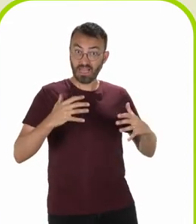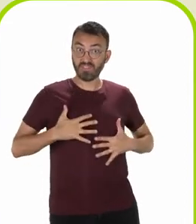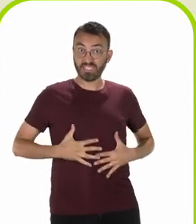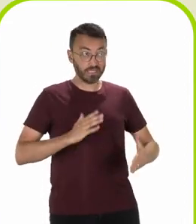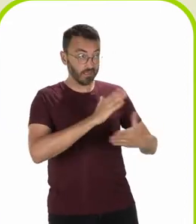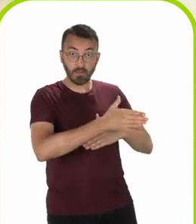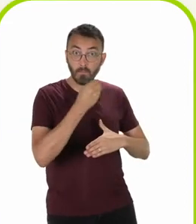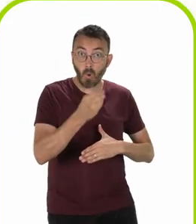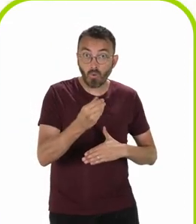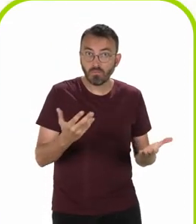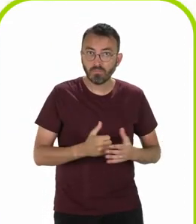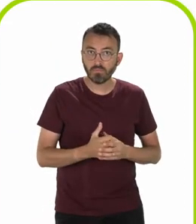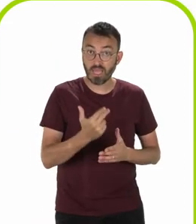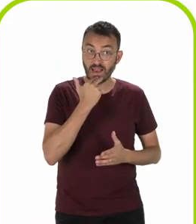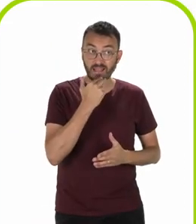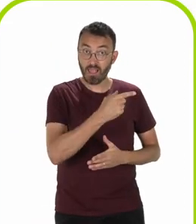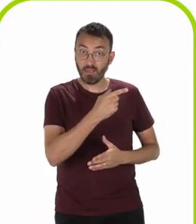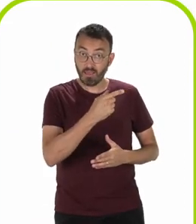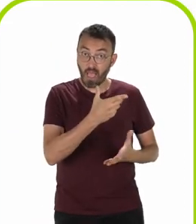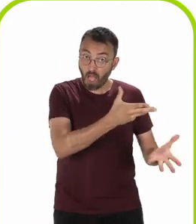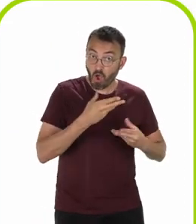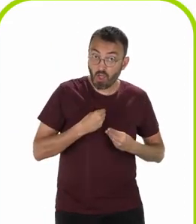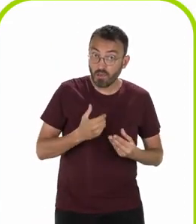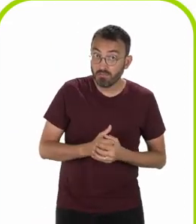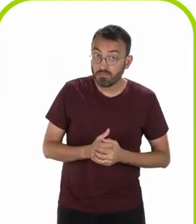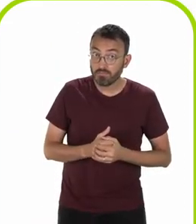lieu, la qualité de l'accueil,